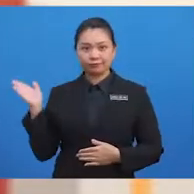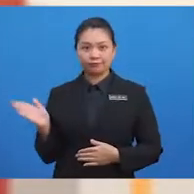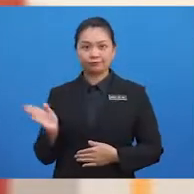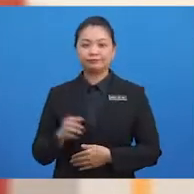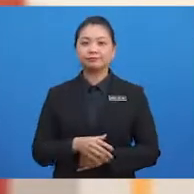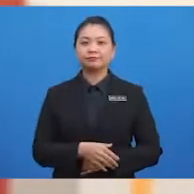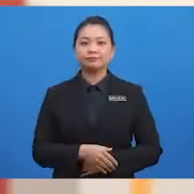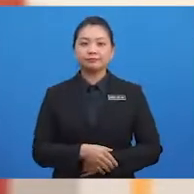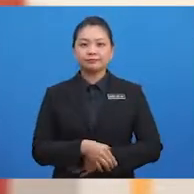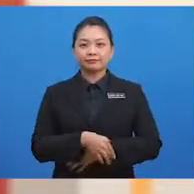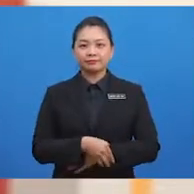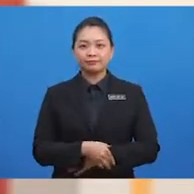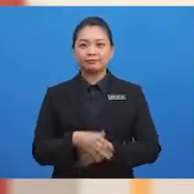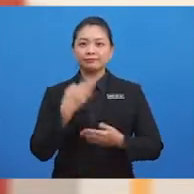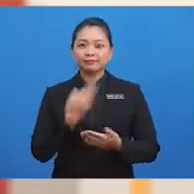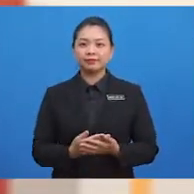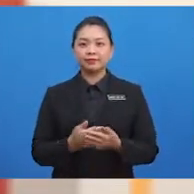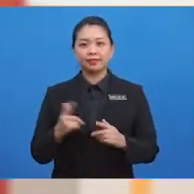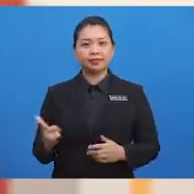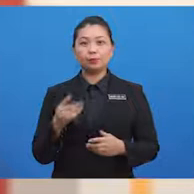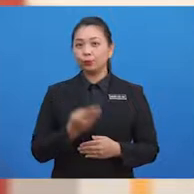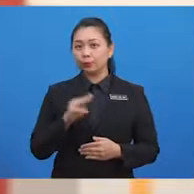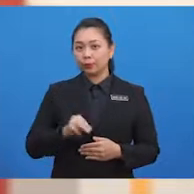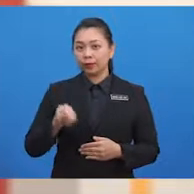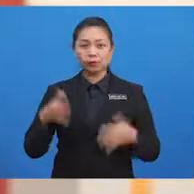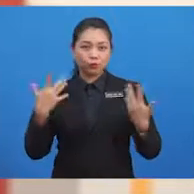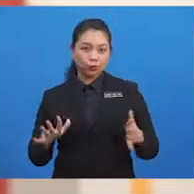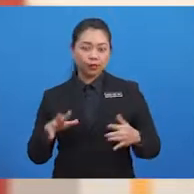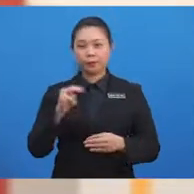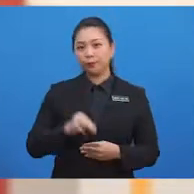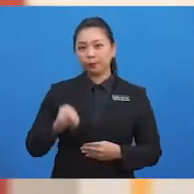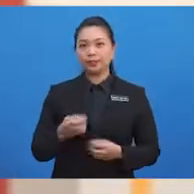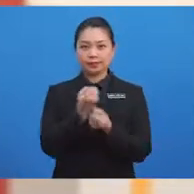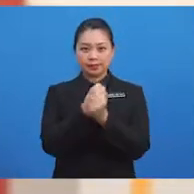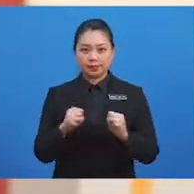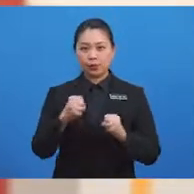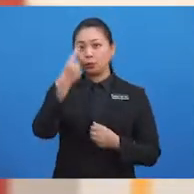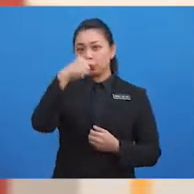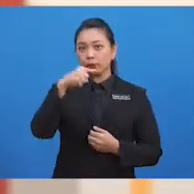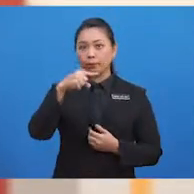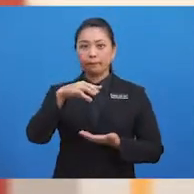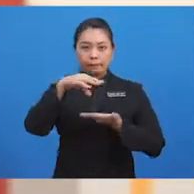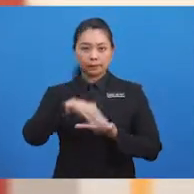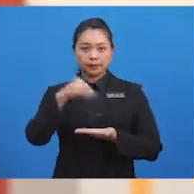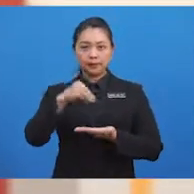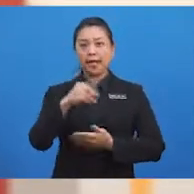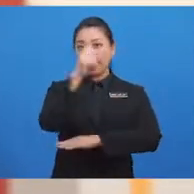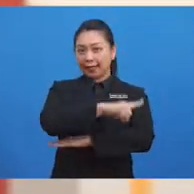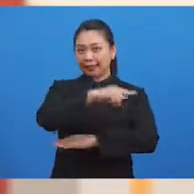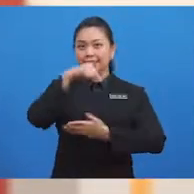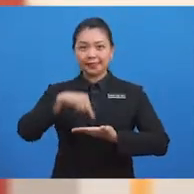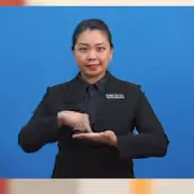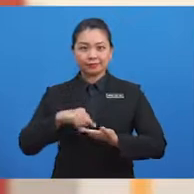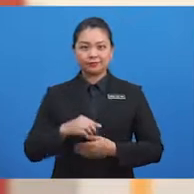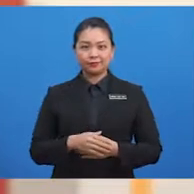Baiklah murid-murid, sudahkah murid-murid bersedia untuk pembelajaran pada hari ini?